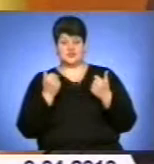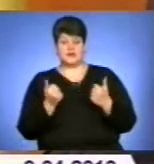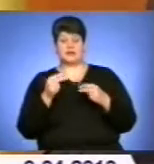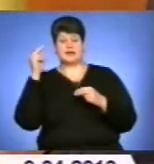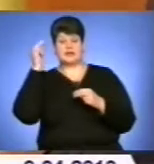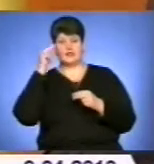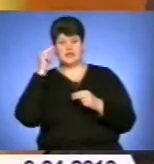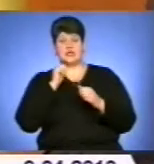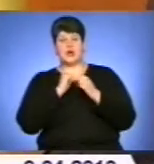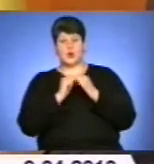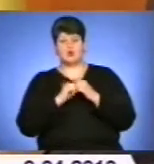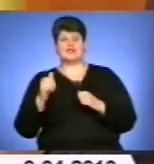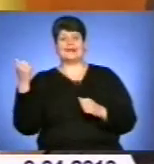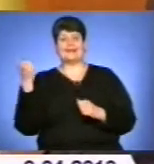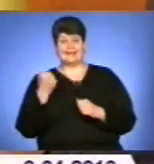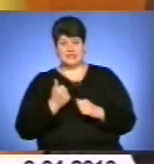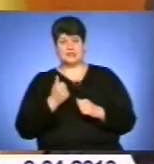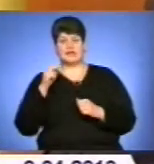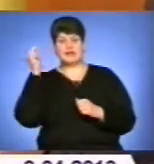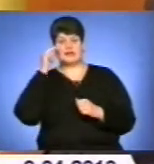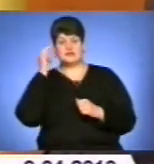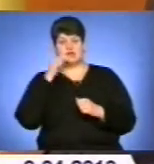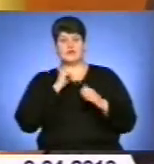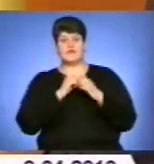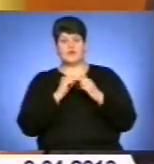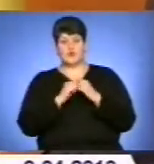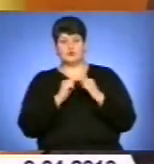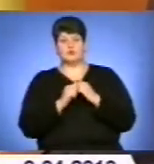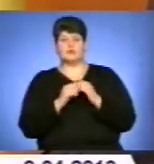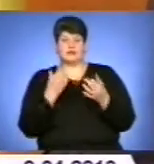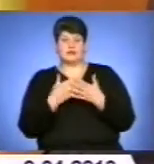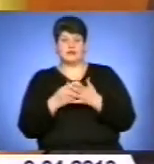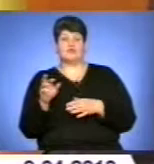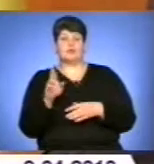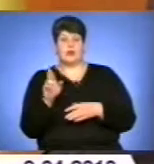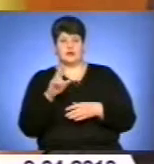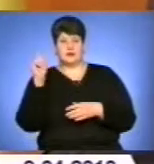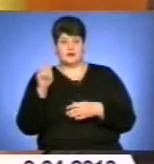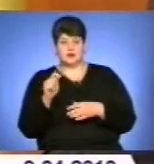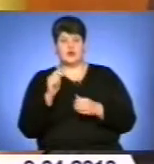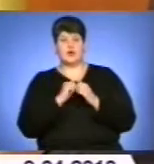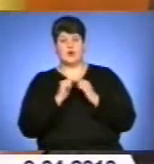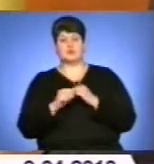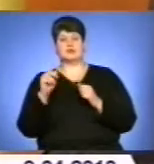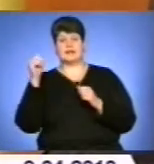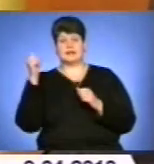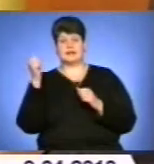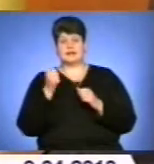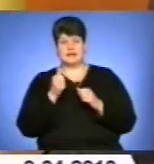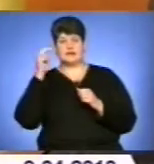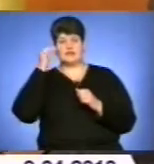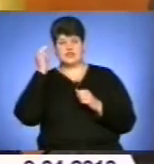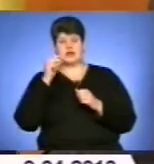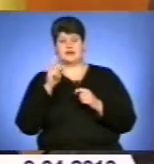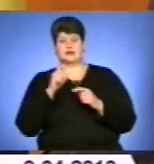навчання кожний тиждень, навчання в кожному районі. Хай це ми проділимо п'ятницю, але кожній тиждень навчання кадрів